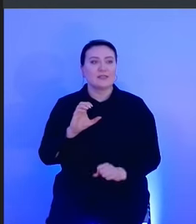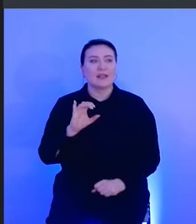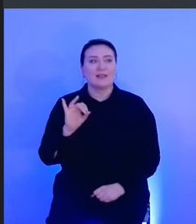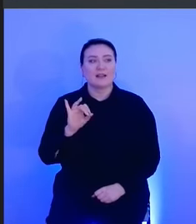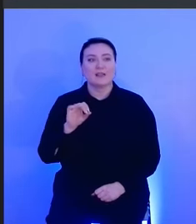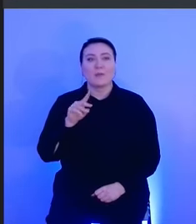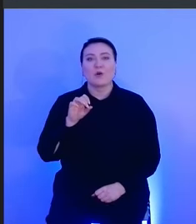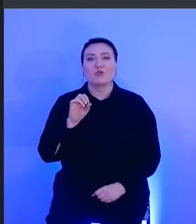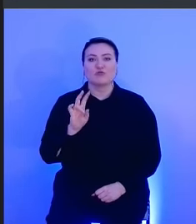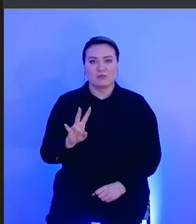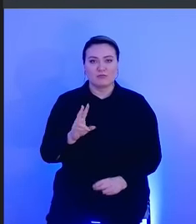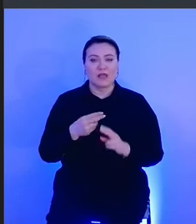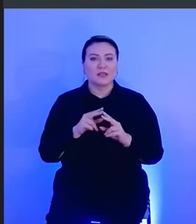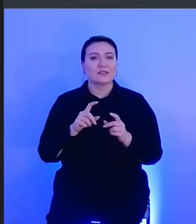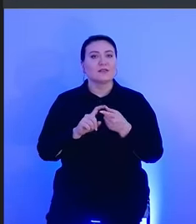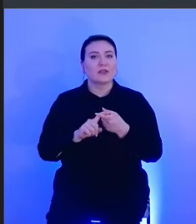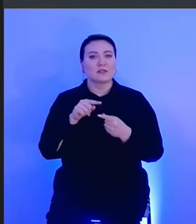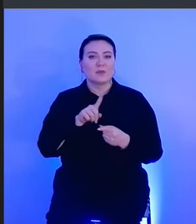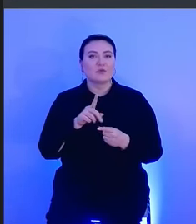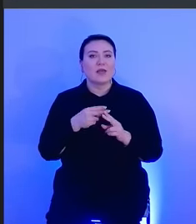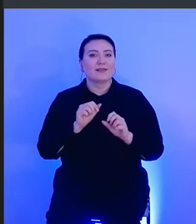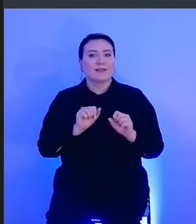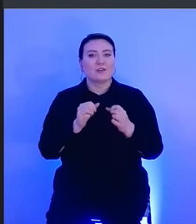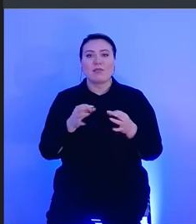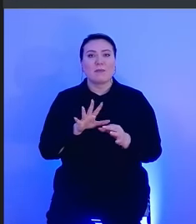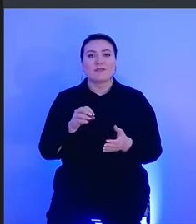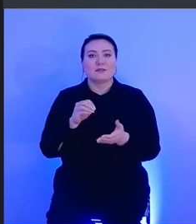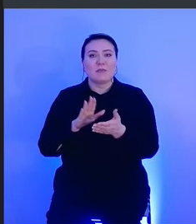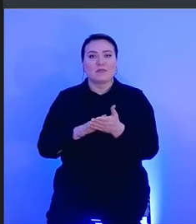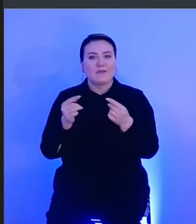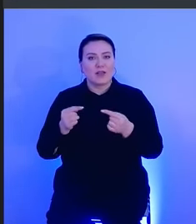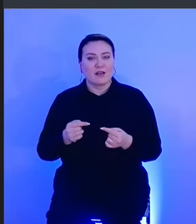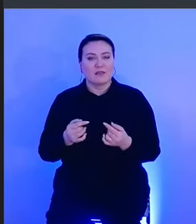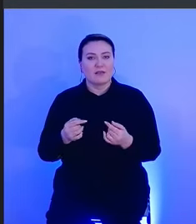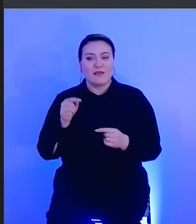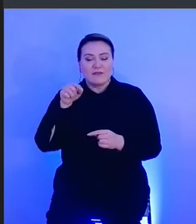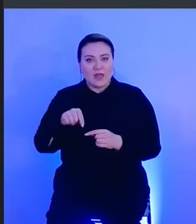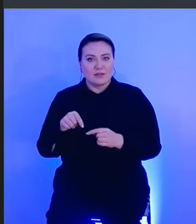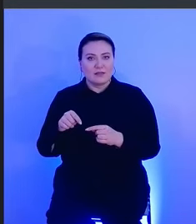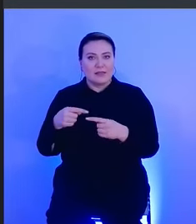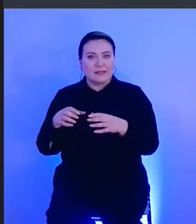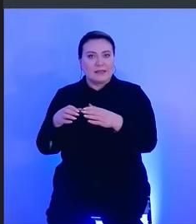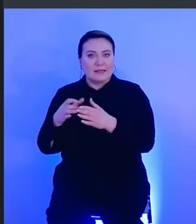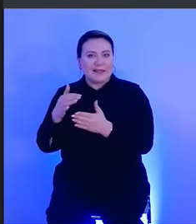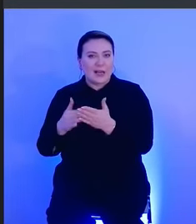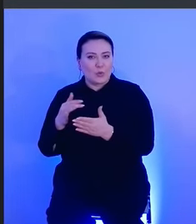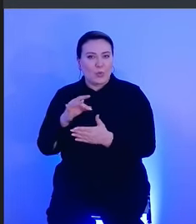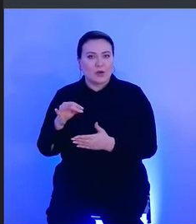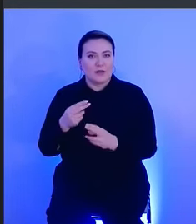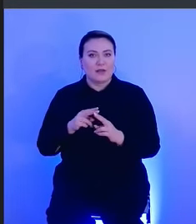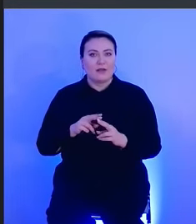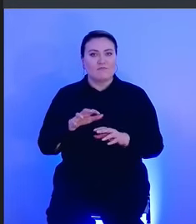Protection. Это связано с тем, что эта защита не позволяет записываться в конкретно данной директории, и в принципе хакер